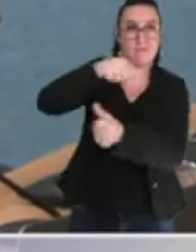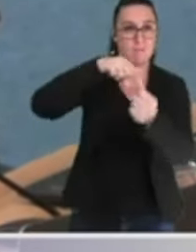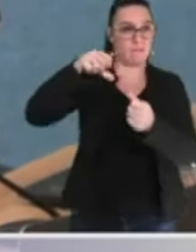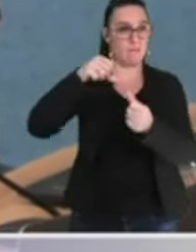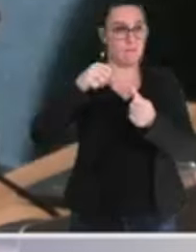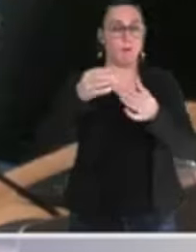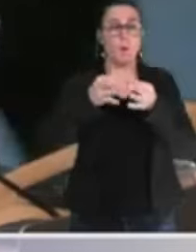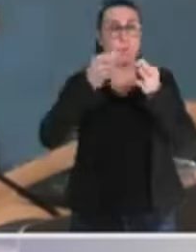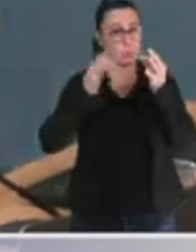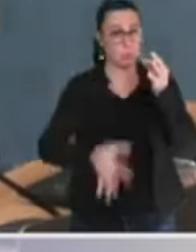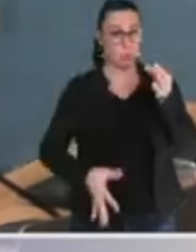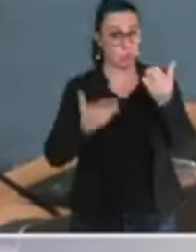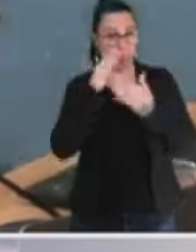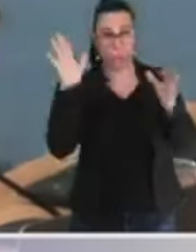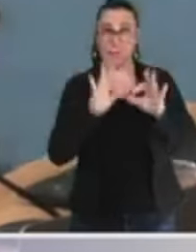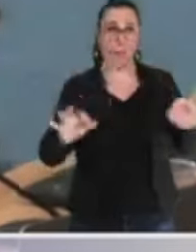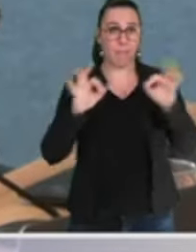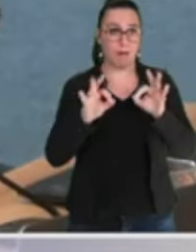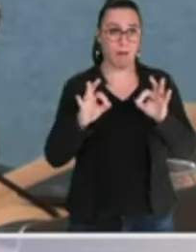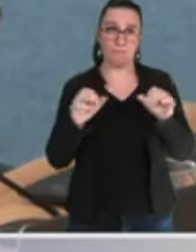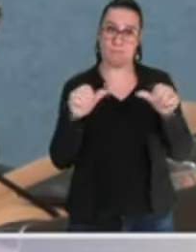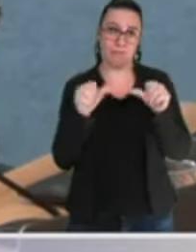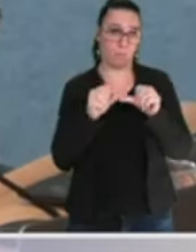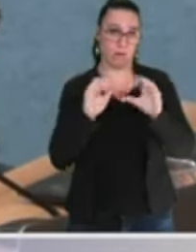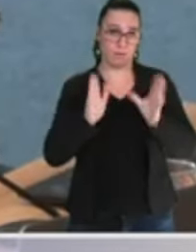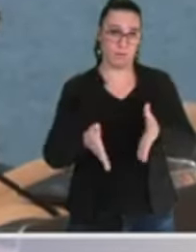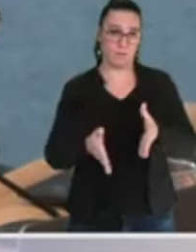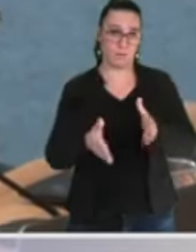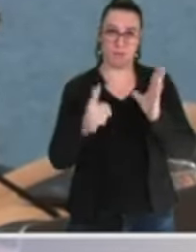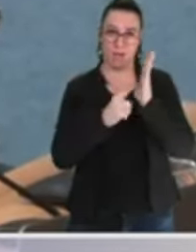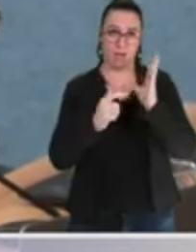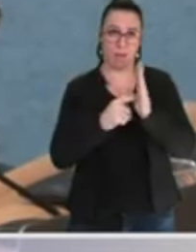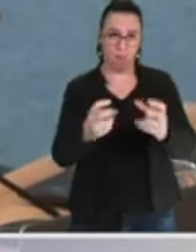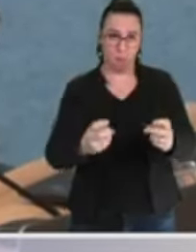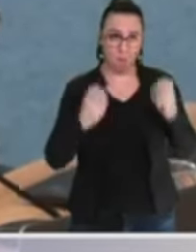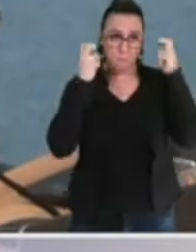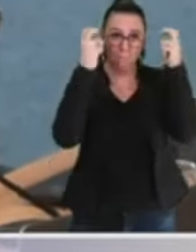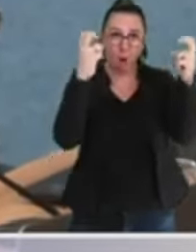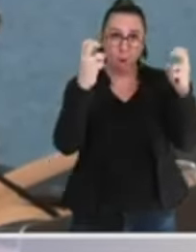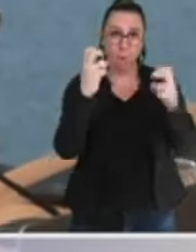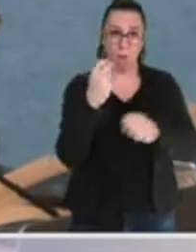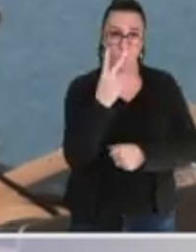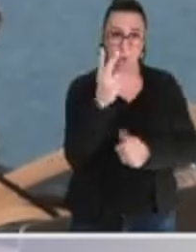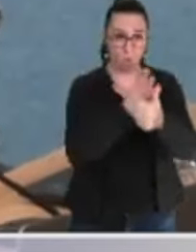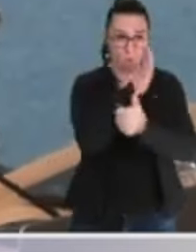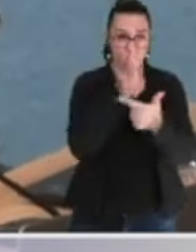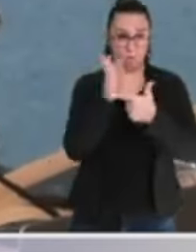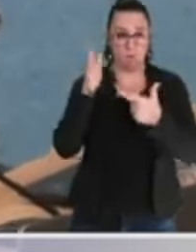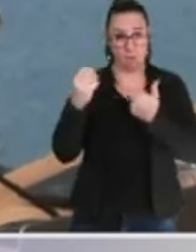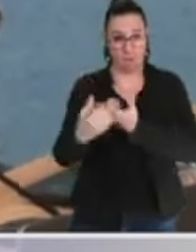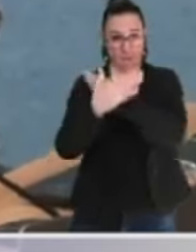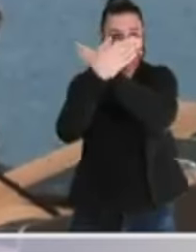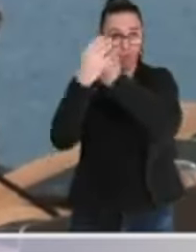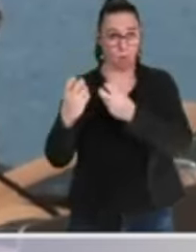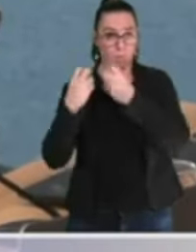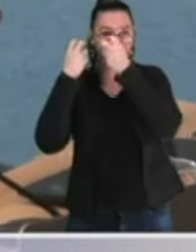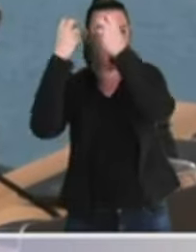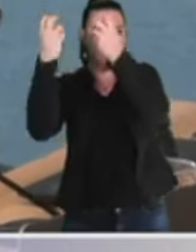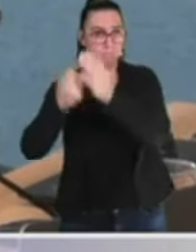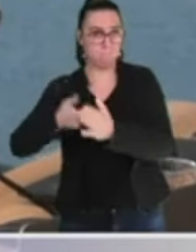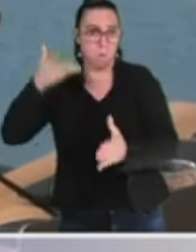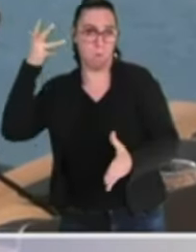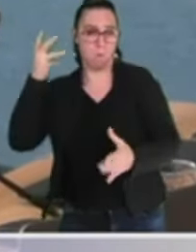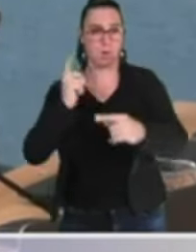augmentation massive des impôts à double niveau, au niveau métropolitain et au niveau